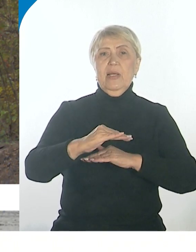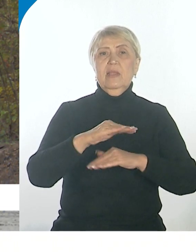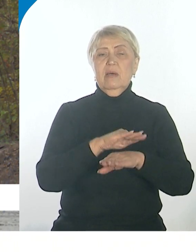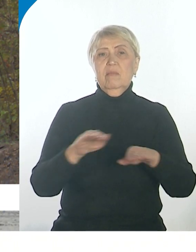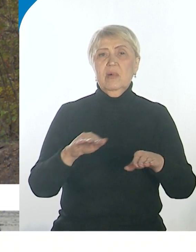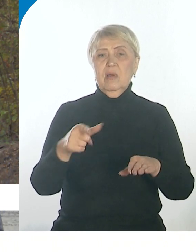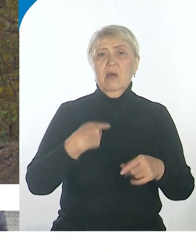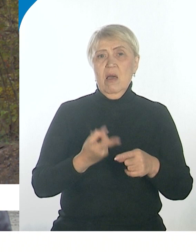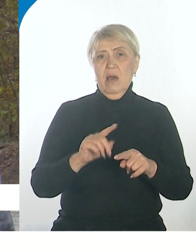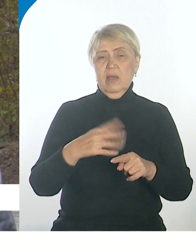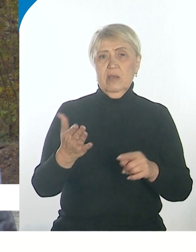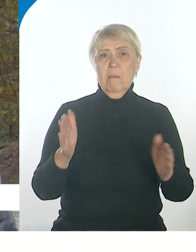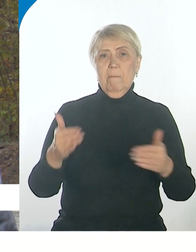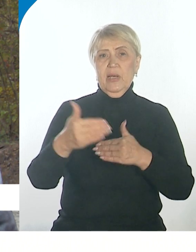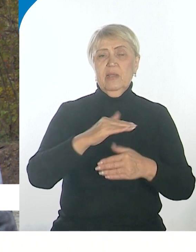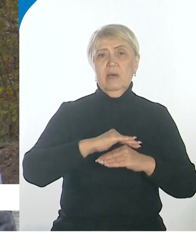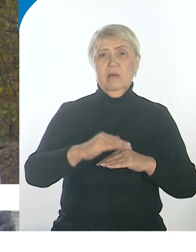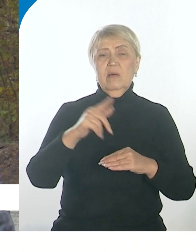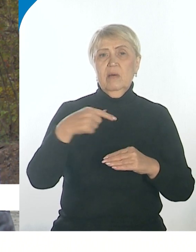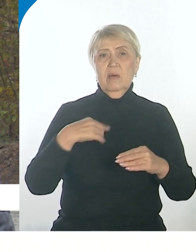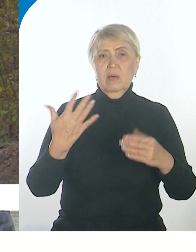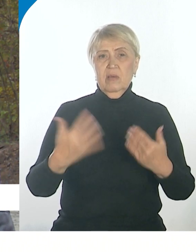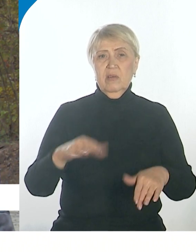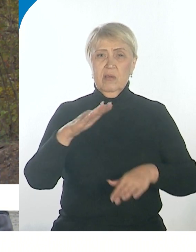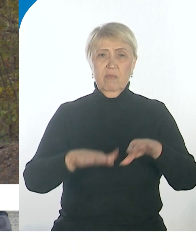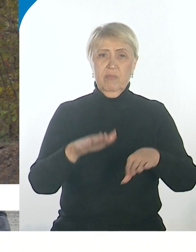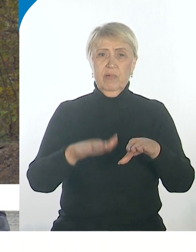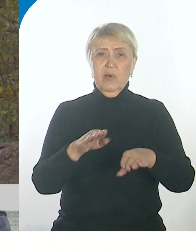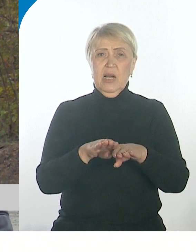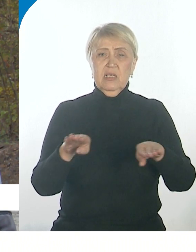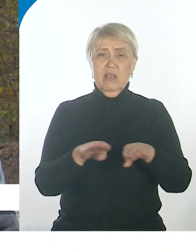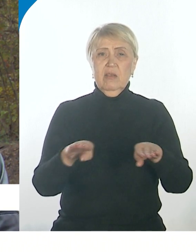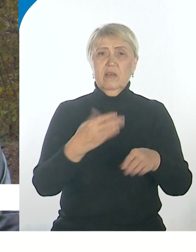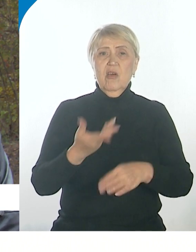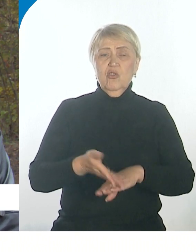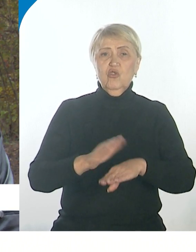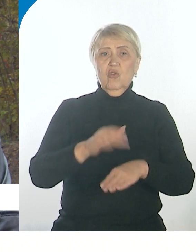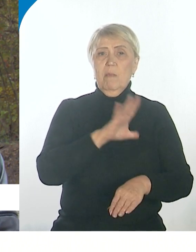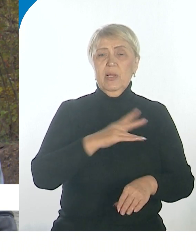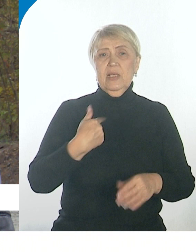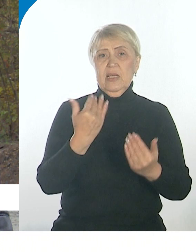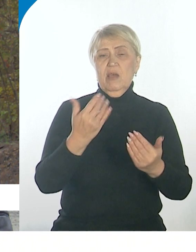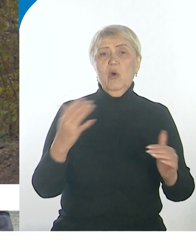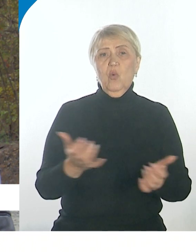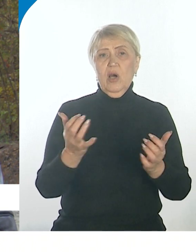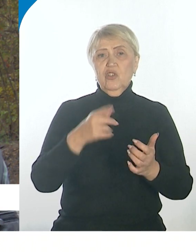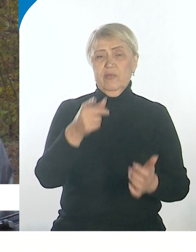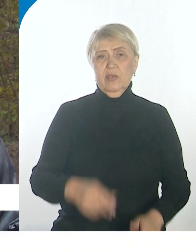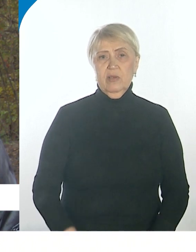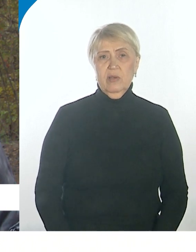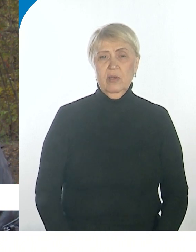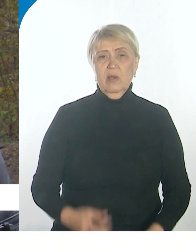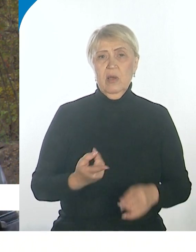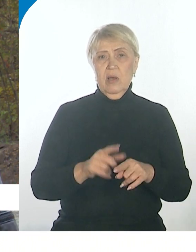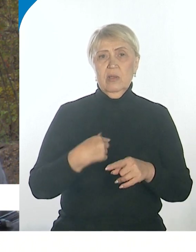Эти плиты теряли соосность между собой, расходились. Тяжело было за ними ухаживать, потому что это